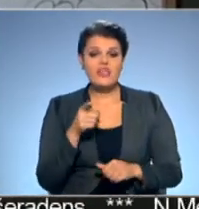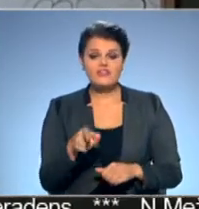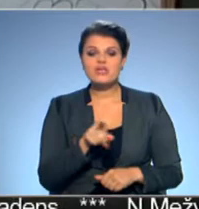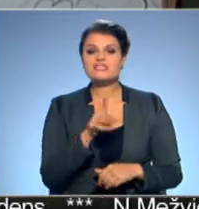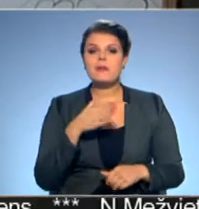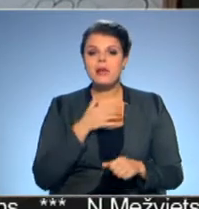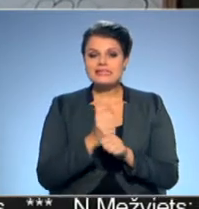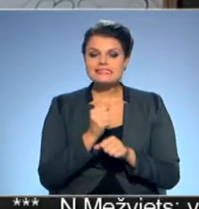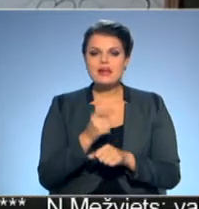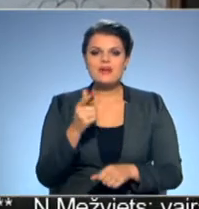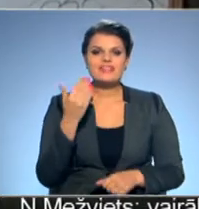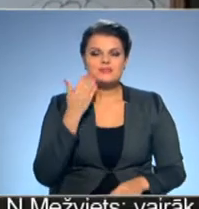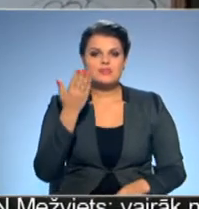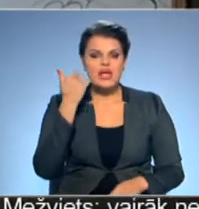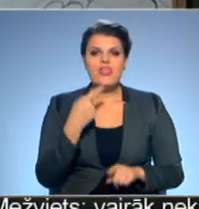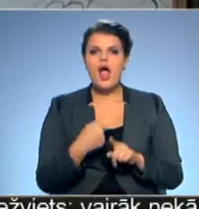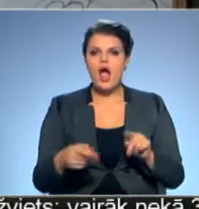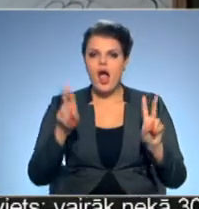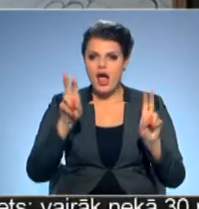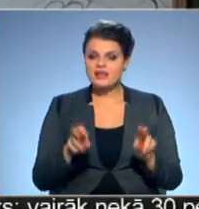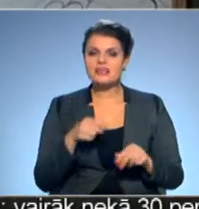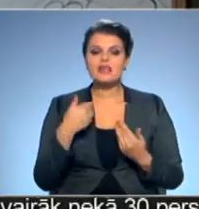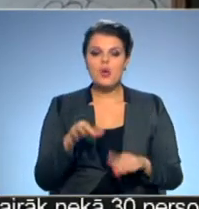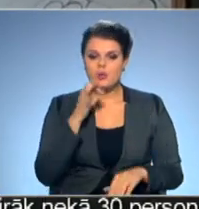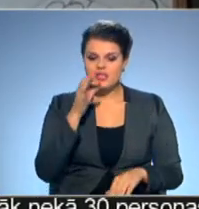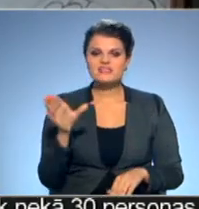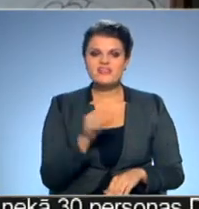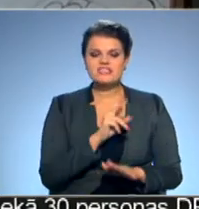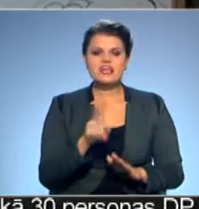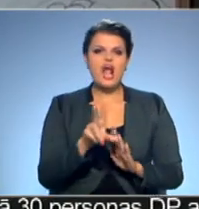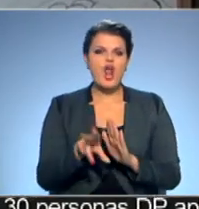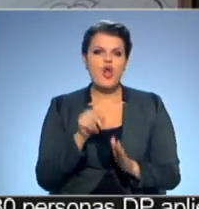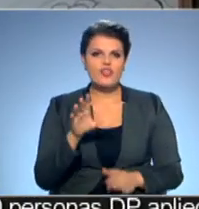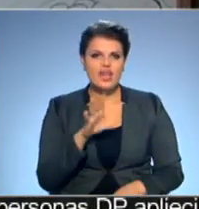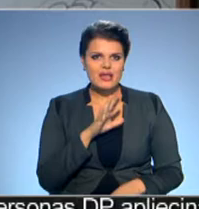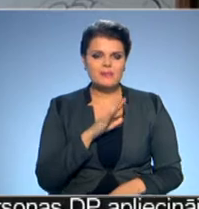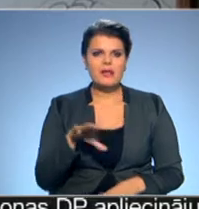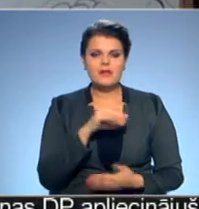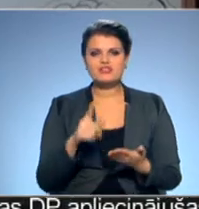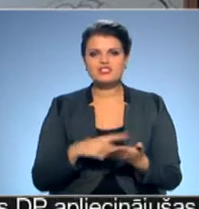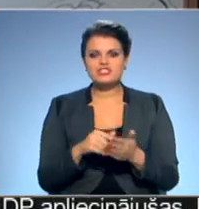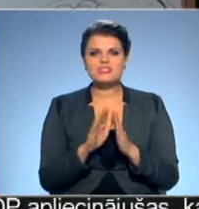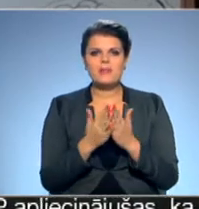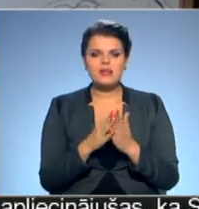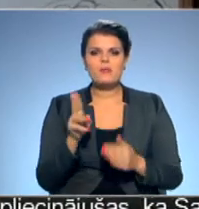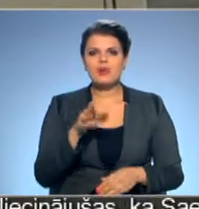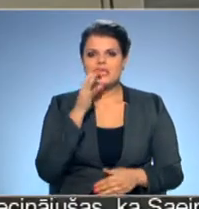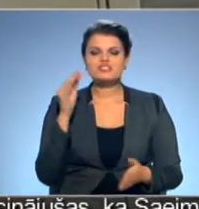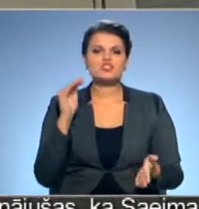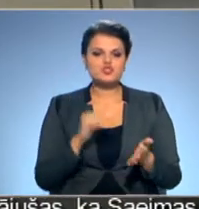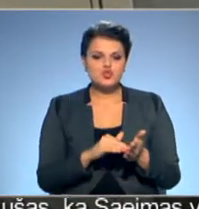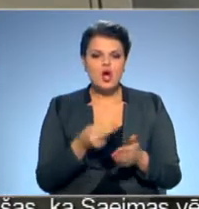darbs, viņa sauc tā reize. Kā jau teicam, visas tā kā loterijā bija. Mēs čirstījām grāmatu, un jāsaka stop.